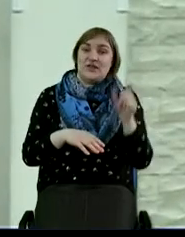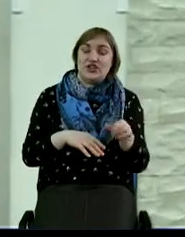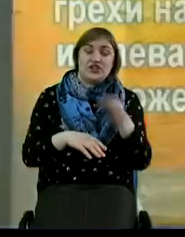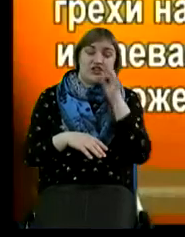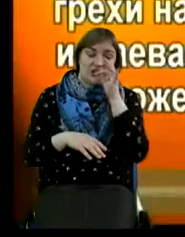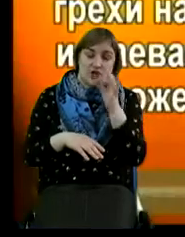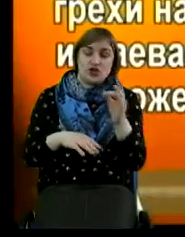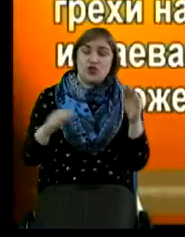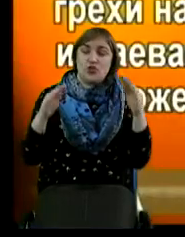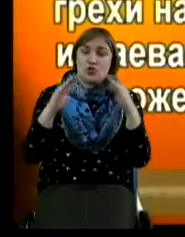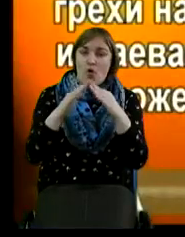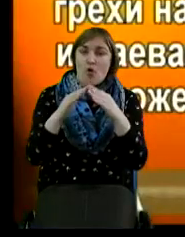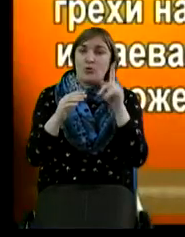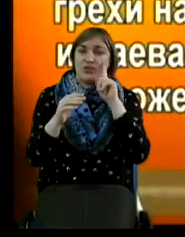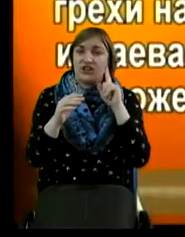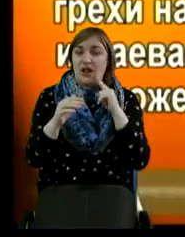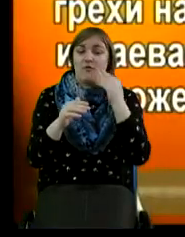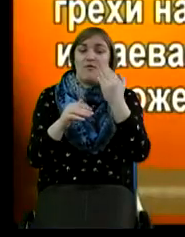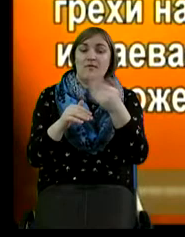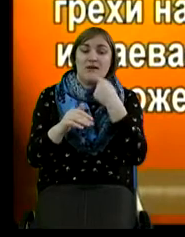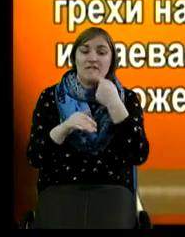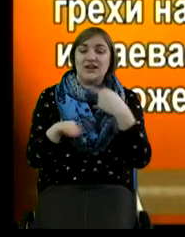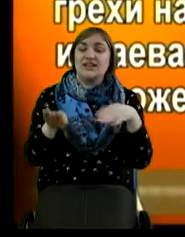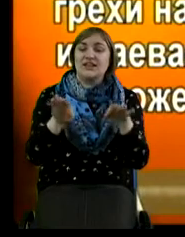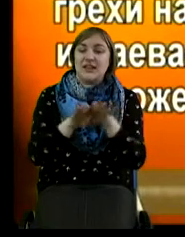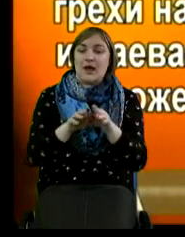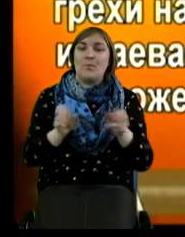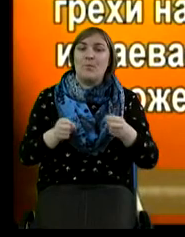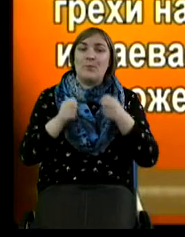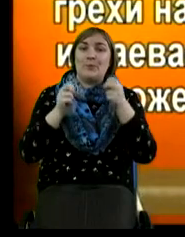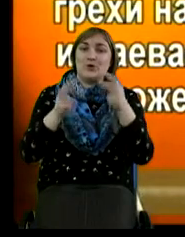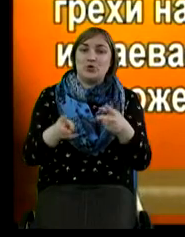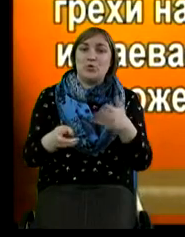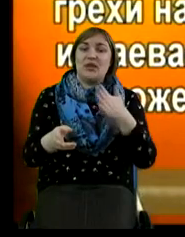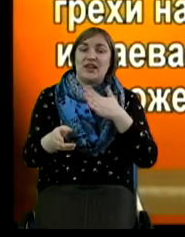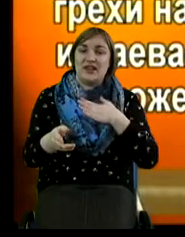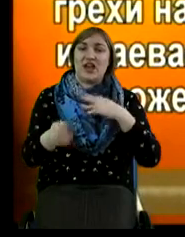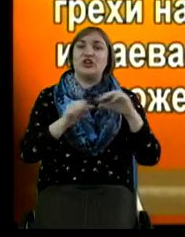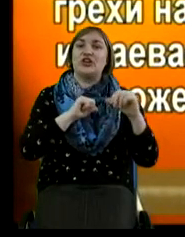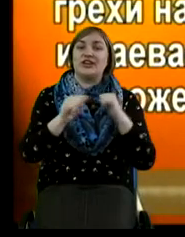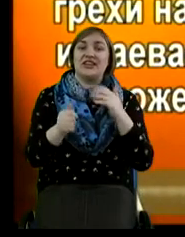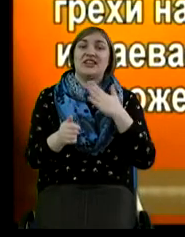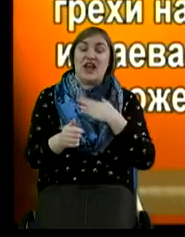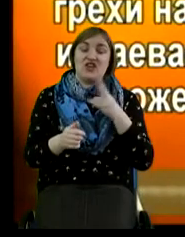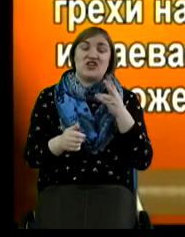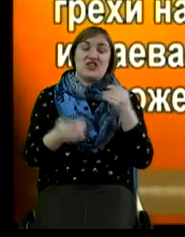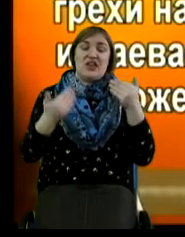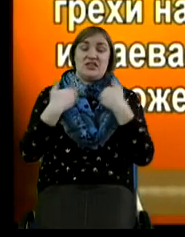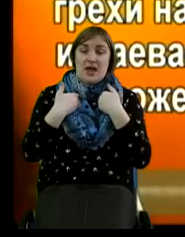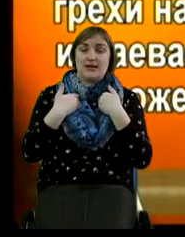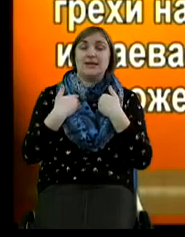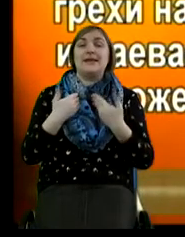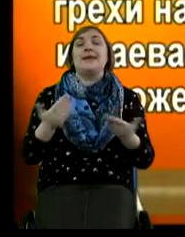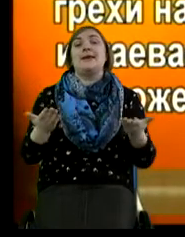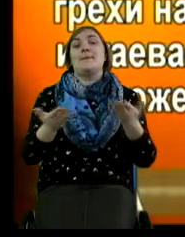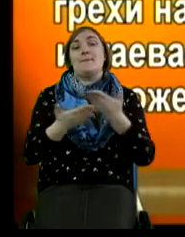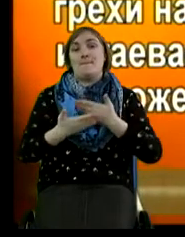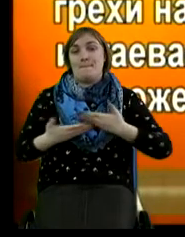дому Израилеву, вы говорите так, преступления наши и грехи наши на нас, и мы